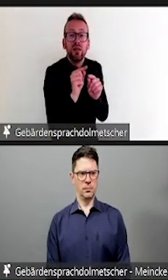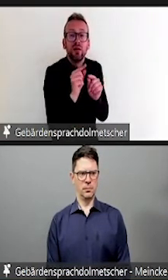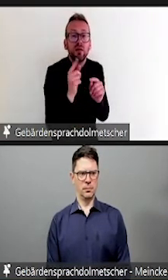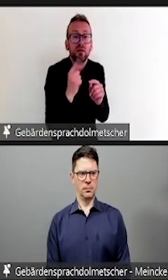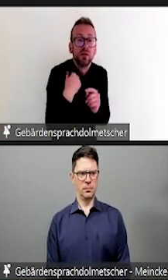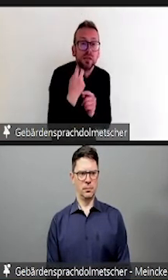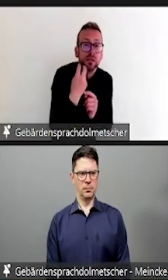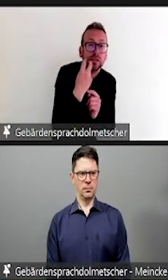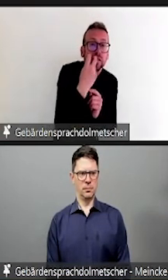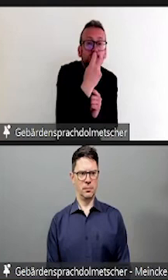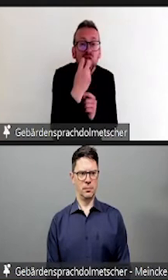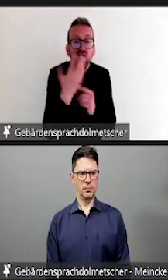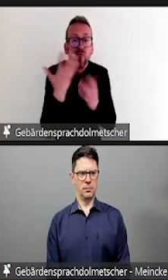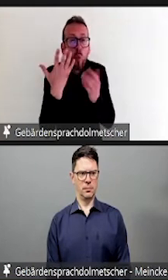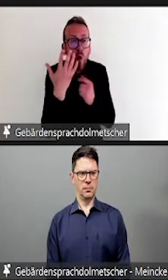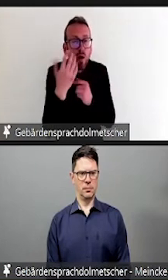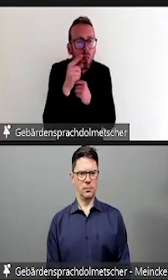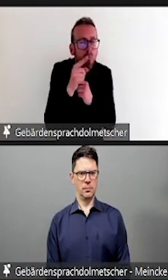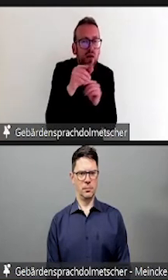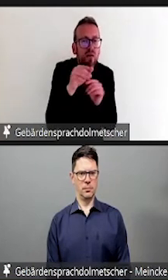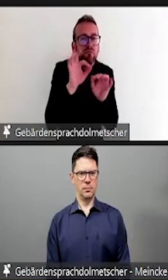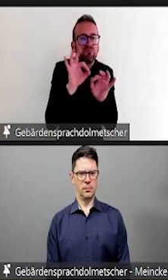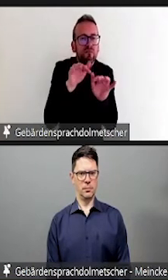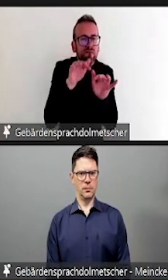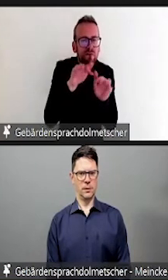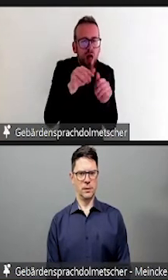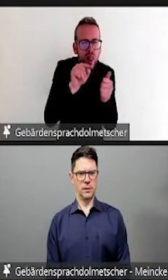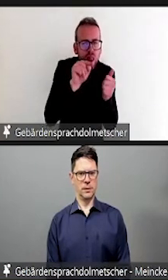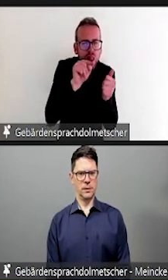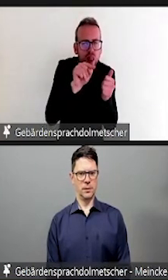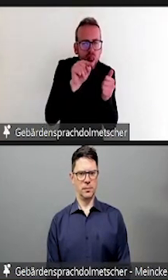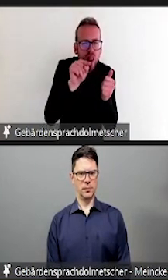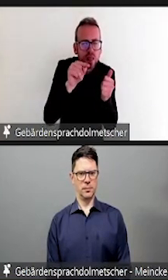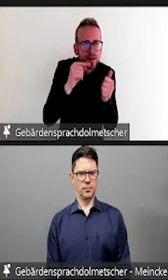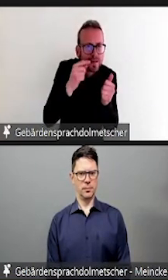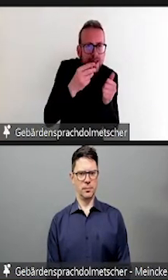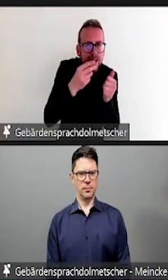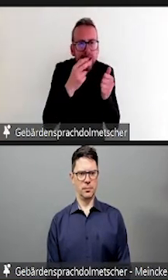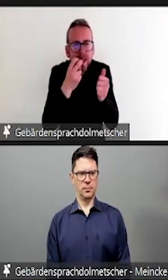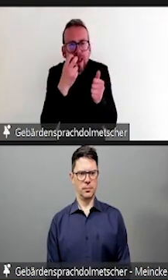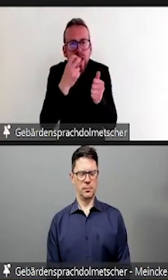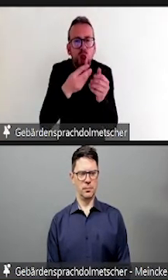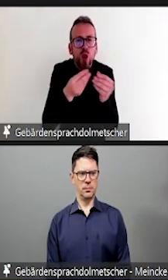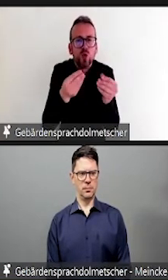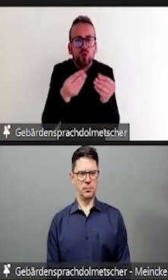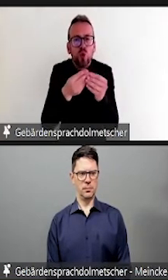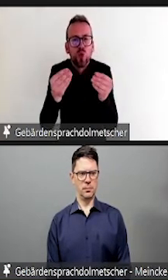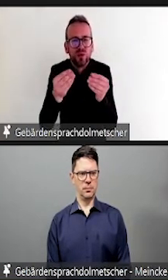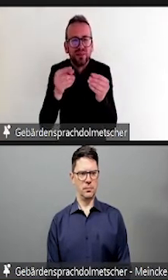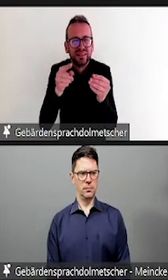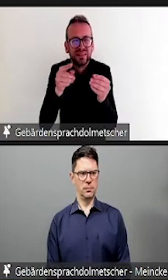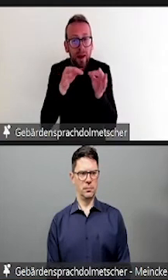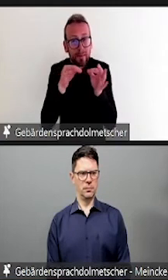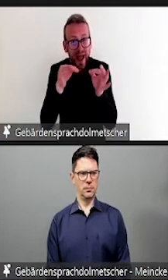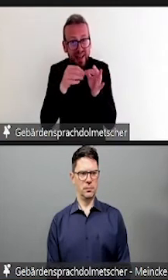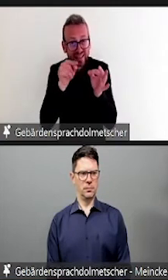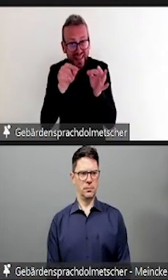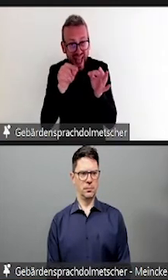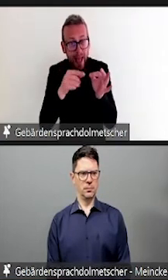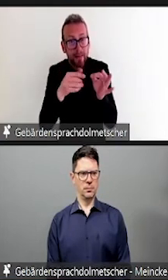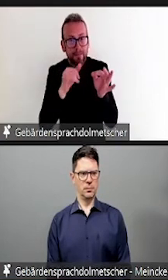sein, damit sie überhaupt umgesetzt werden dürfen. Im Bereich des Nachteilsausgleichs gibt es